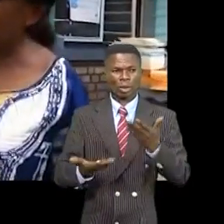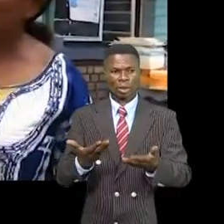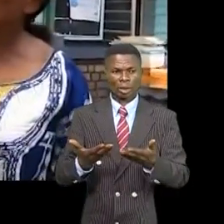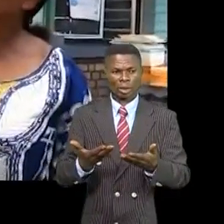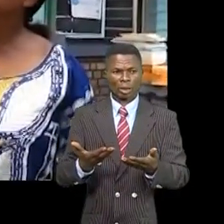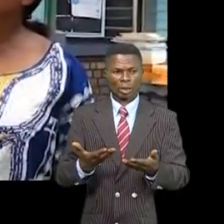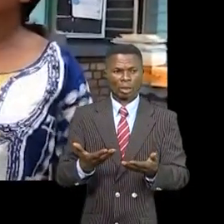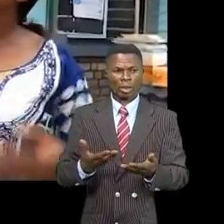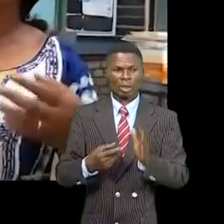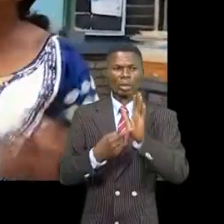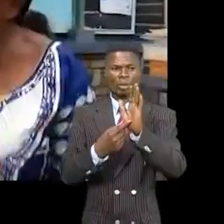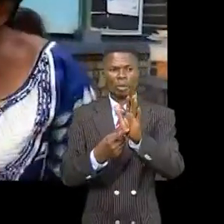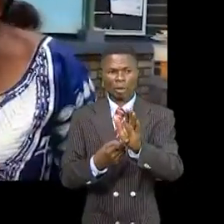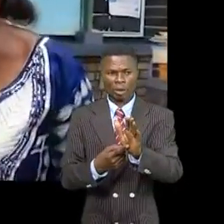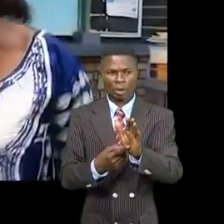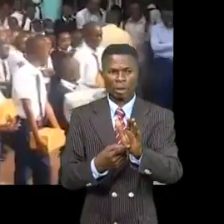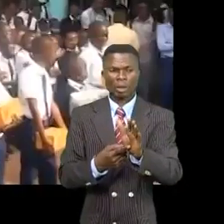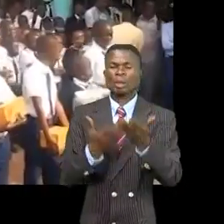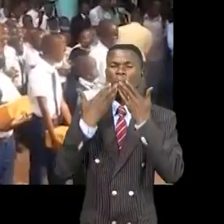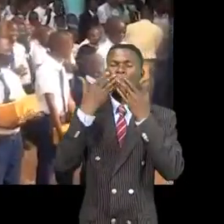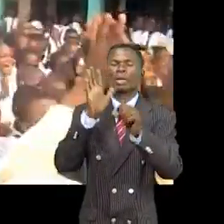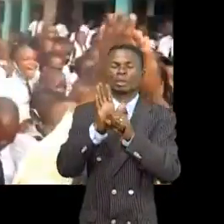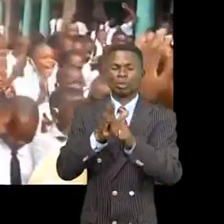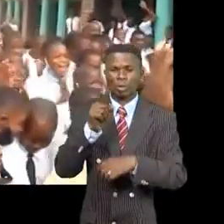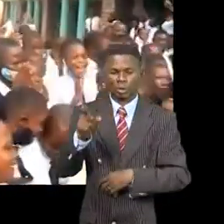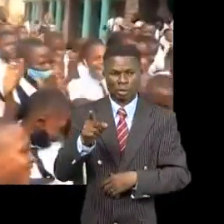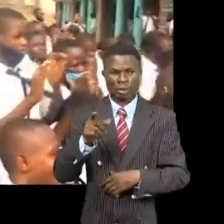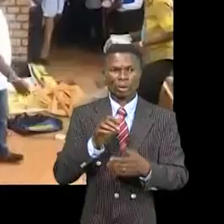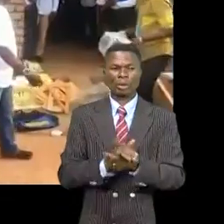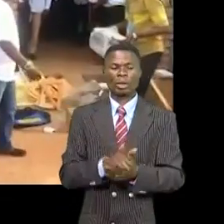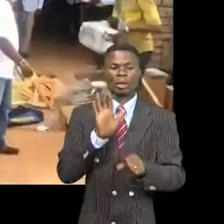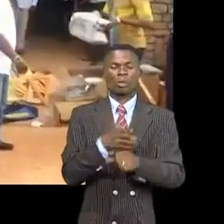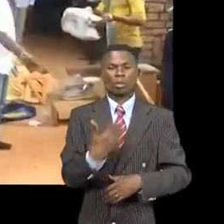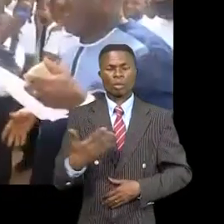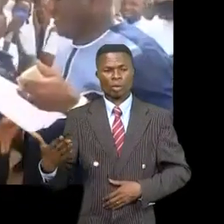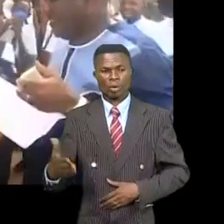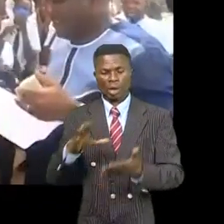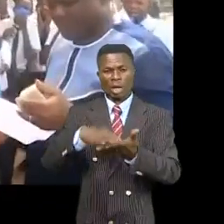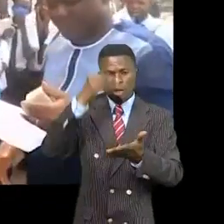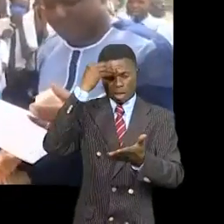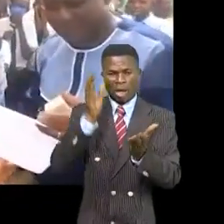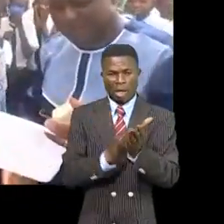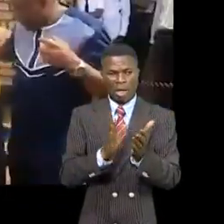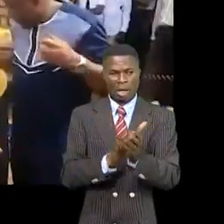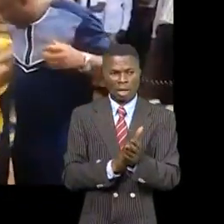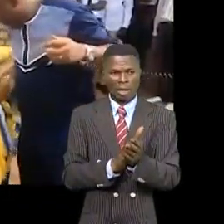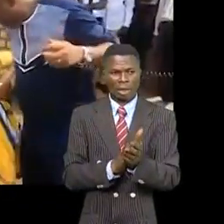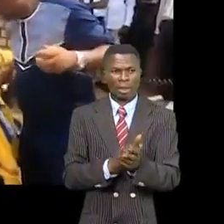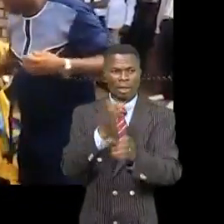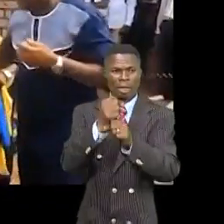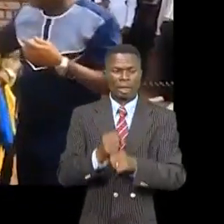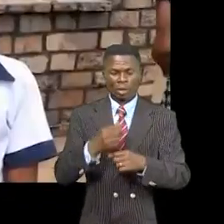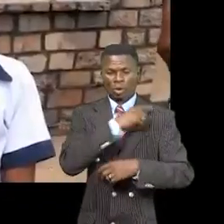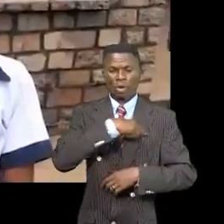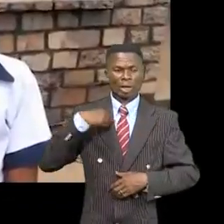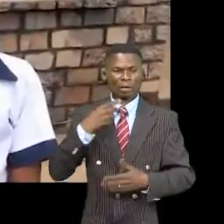état nous vous disons un grand messie en plus d'autres matériels les élèves de ces écoles ont aussi reçu des vareuses je